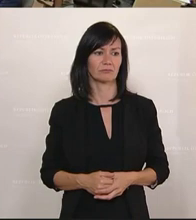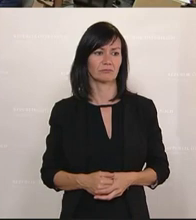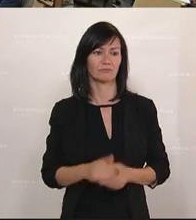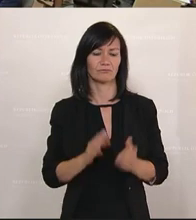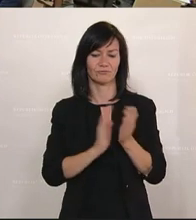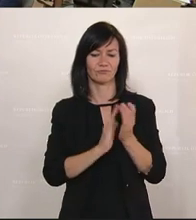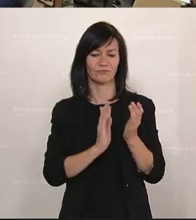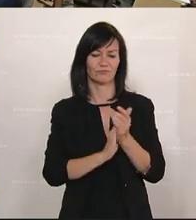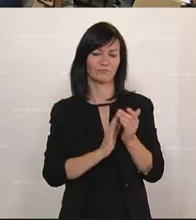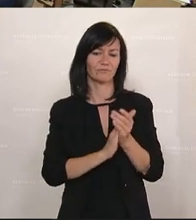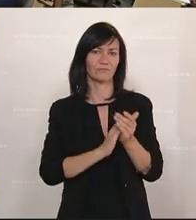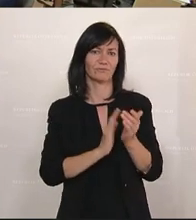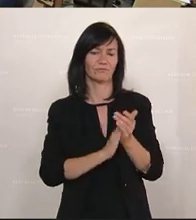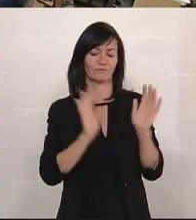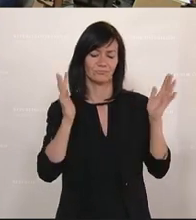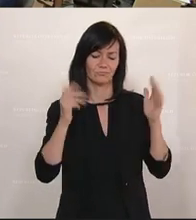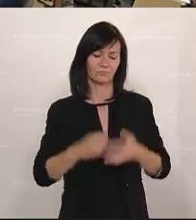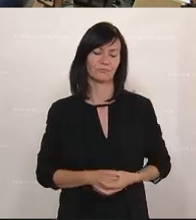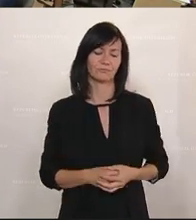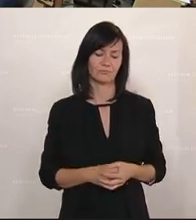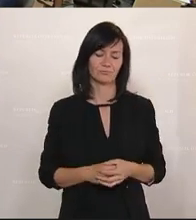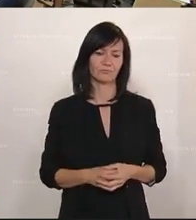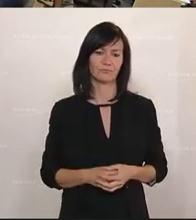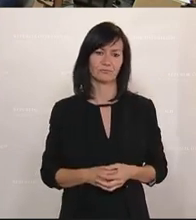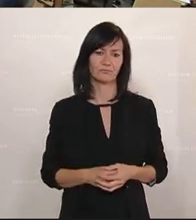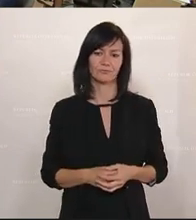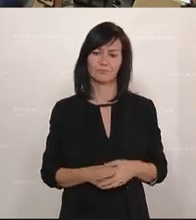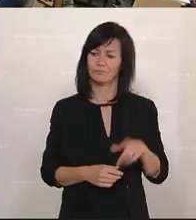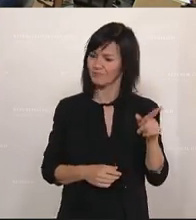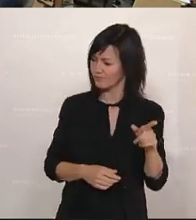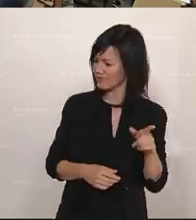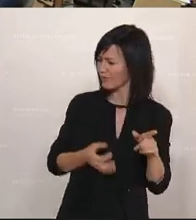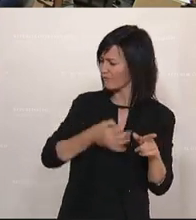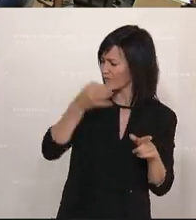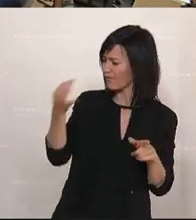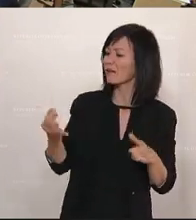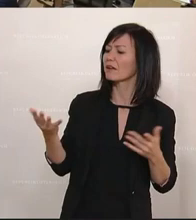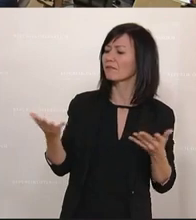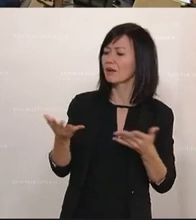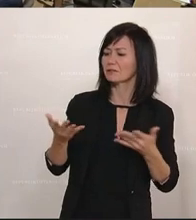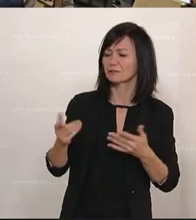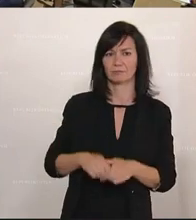Und genauso... Auf welche Frage beziehen Sie sich?